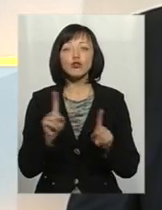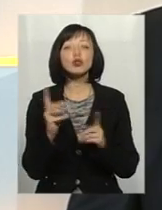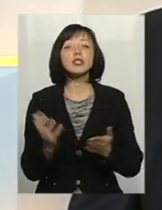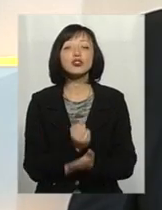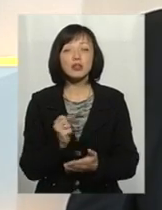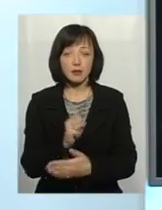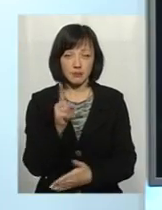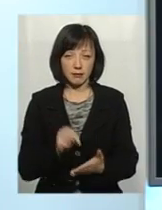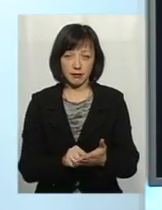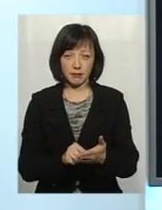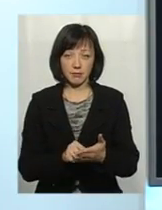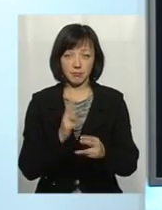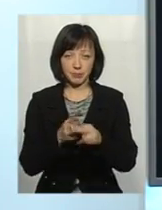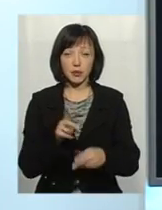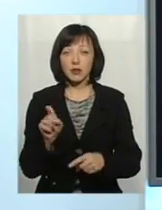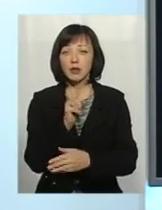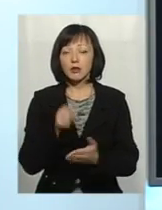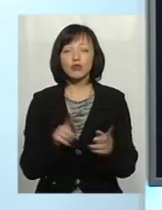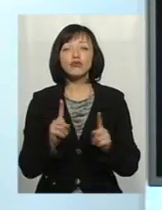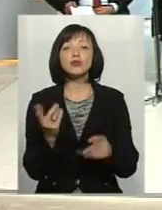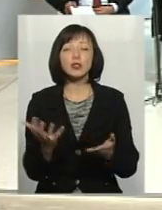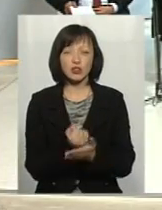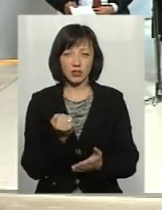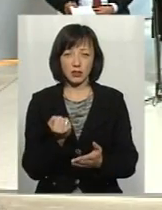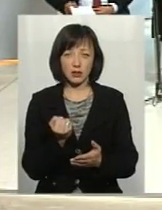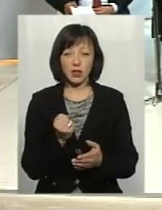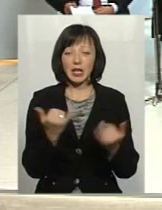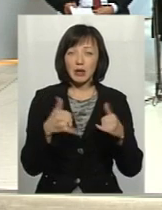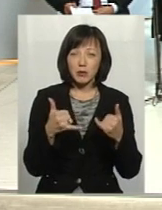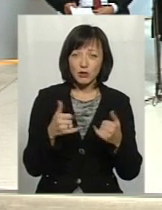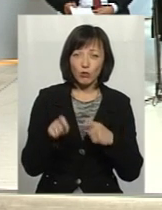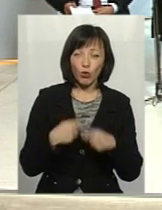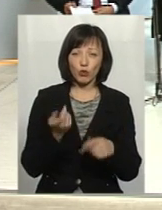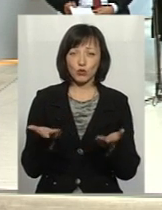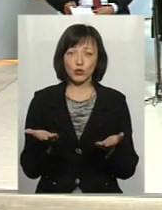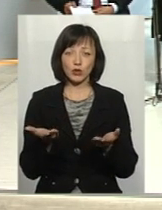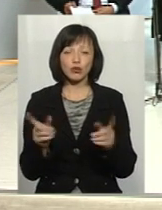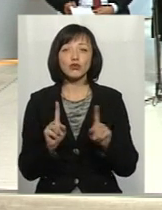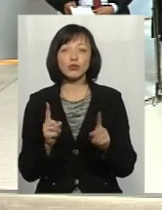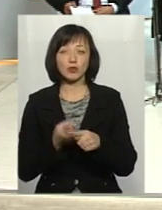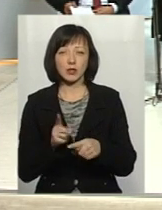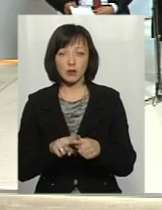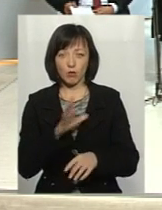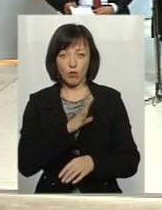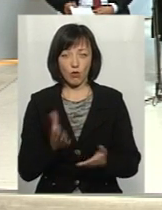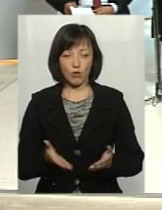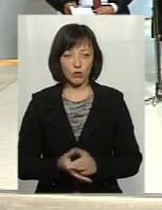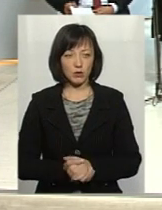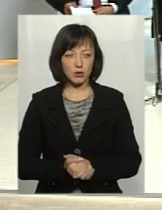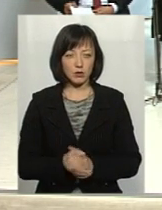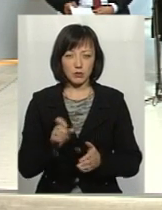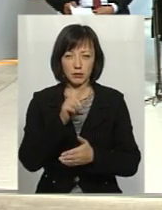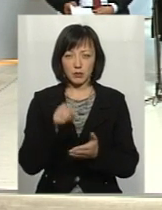Що знайшли? Які перевищення? І це були хімічні якісь перевищення хімічних показників? Що це було?